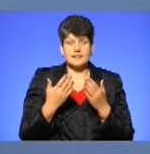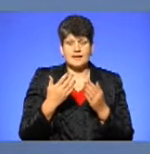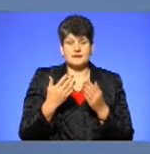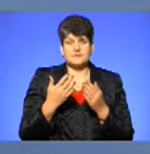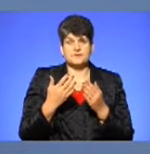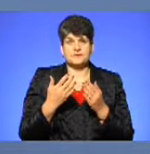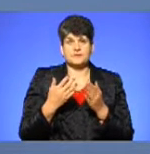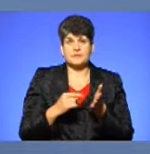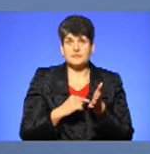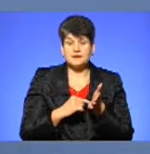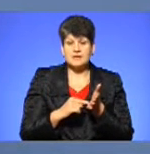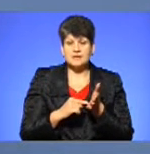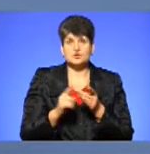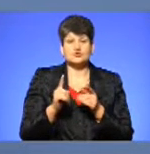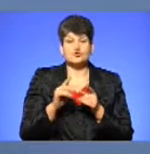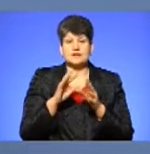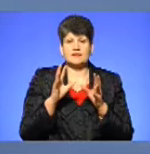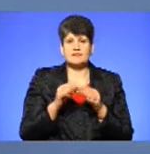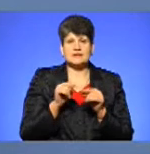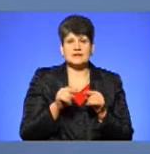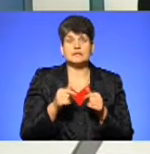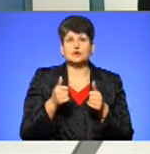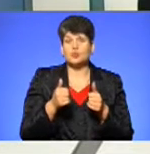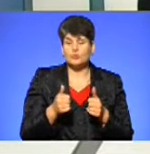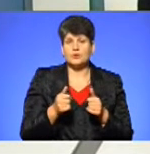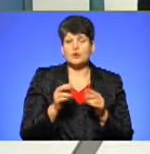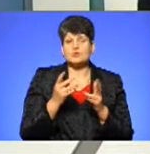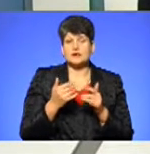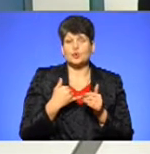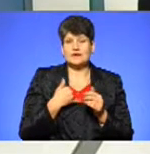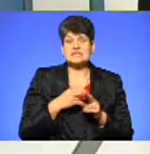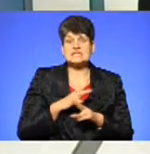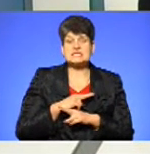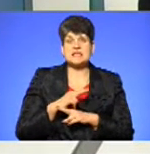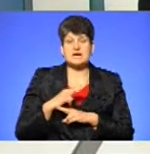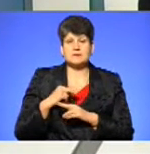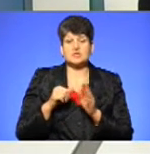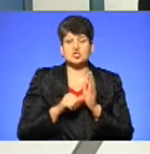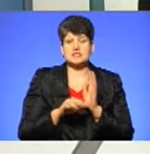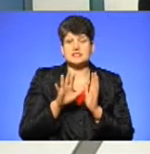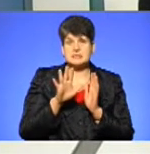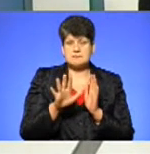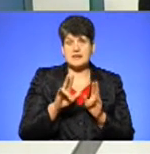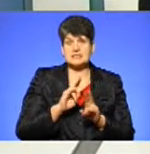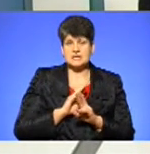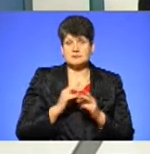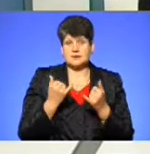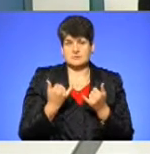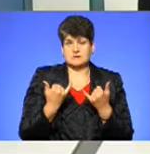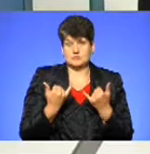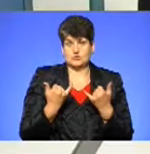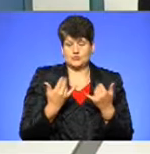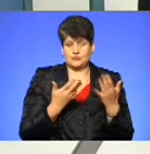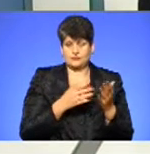не так все добре, оскільки в нас із загиблими 65 загиблих станом на сьогодні.